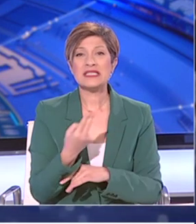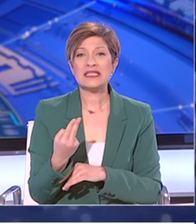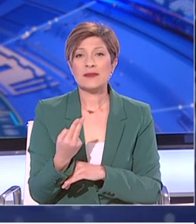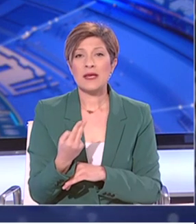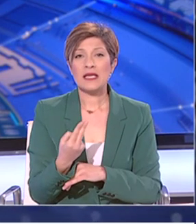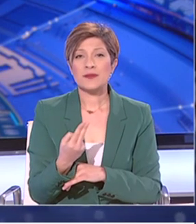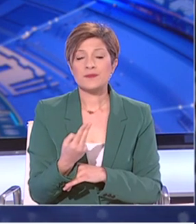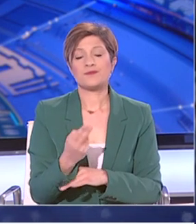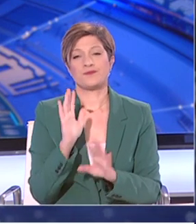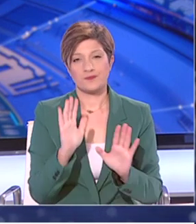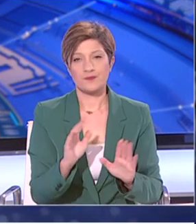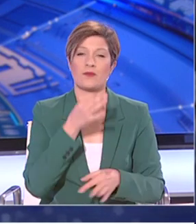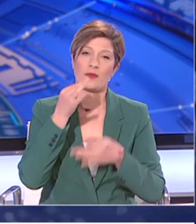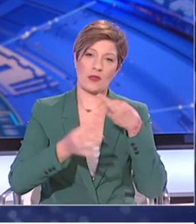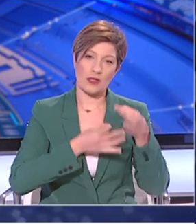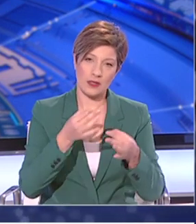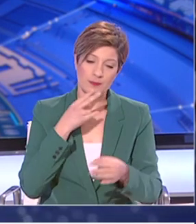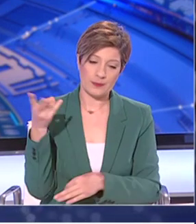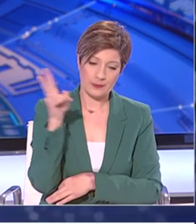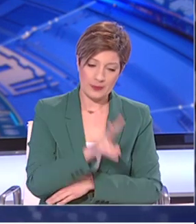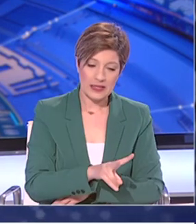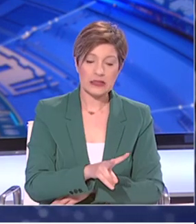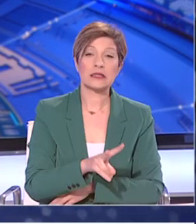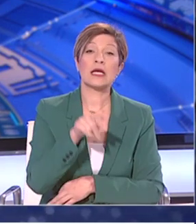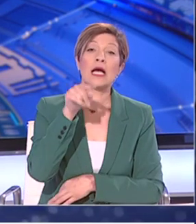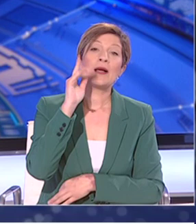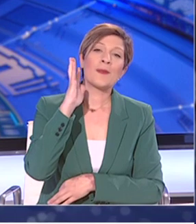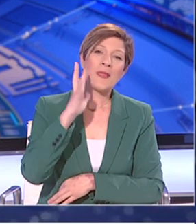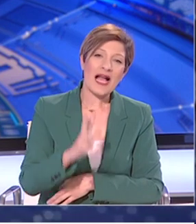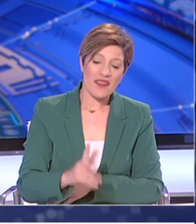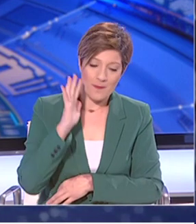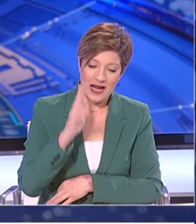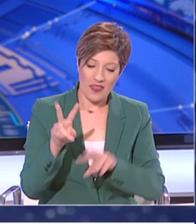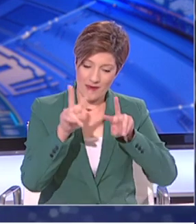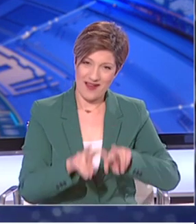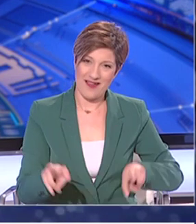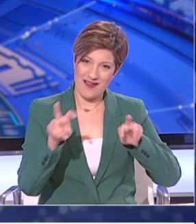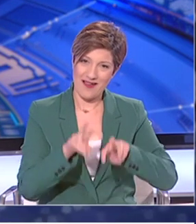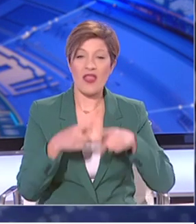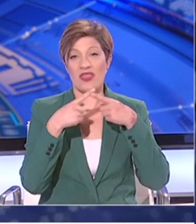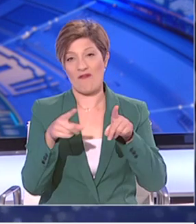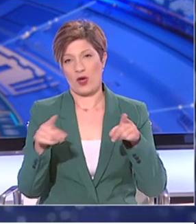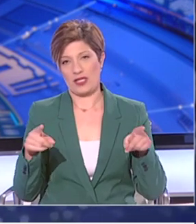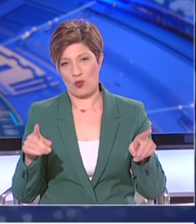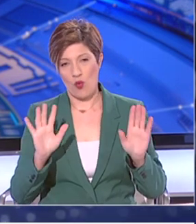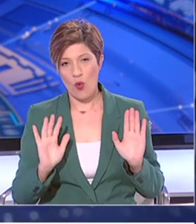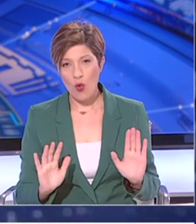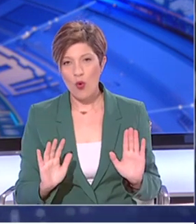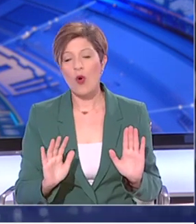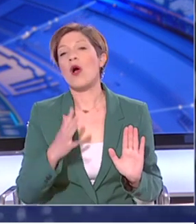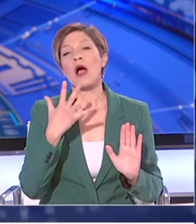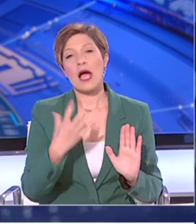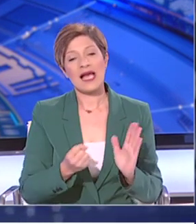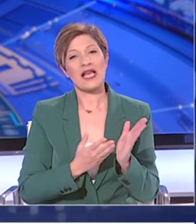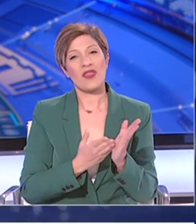Εντάξει να δείτε, ο αριθμός των διαγνώσεων που γίνεται αθημερινά διαφοροποιείται προφανώς και